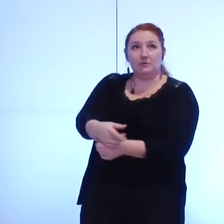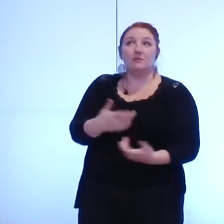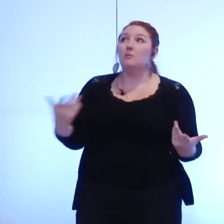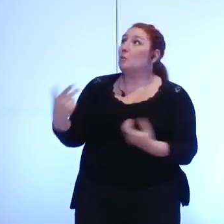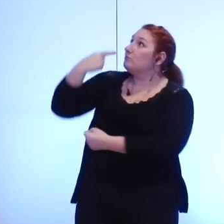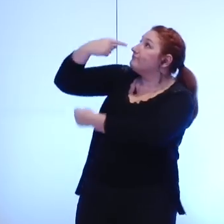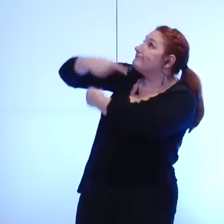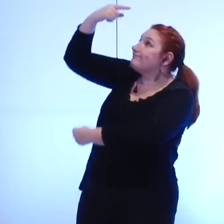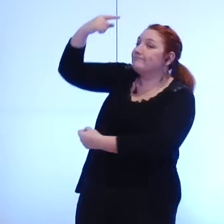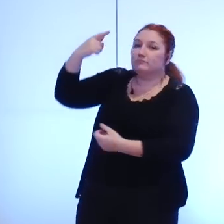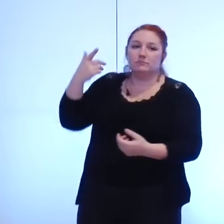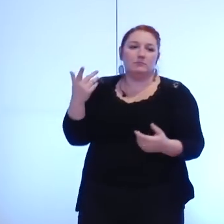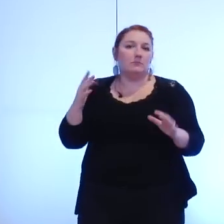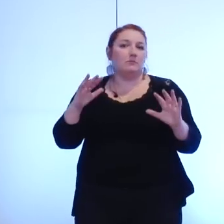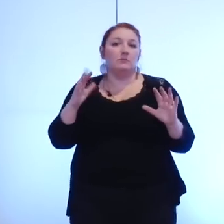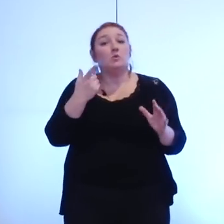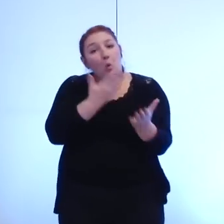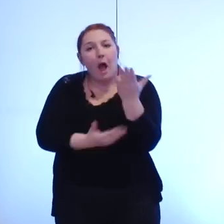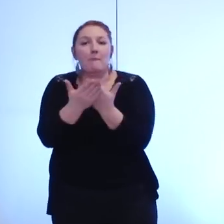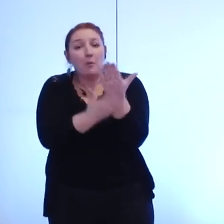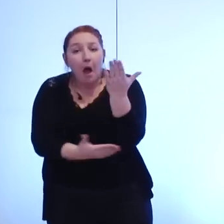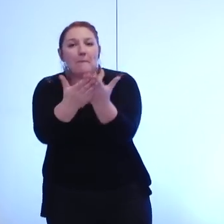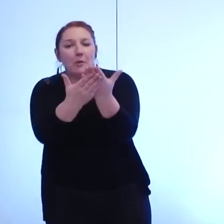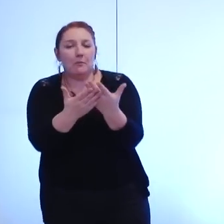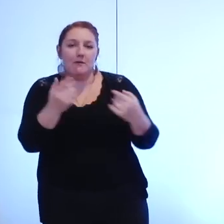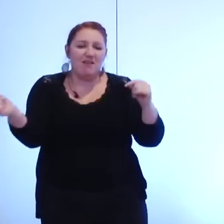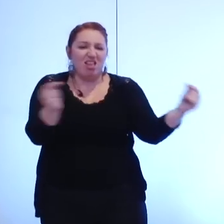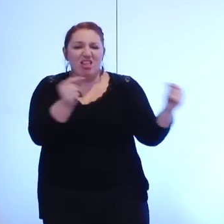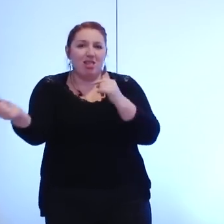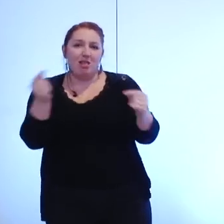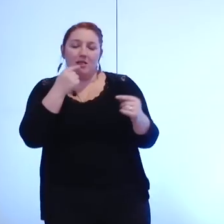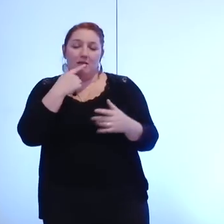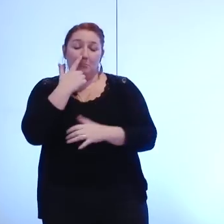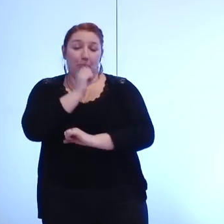par une bataille d'amendements de provoquer un bing bang institutionnel